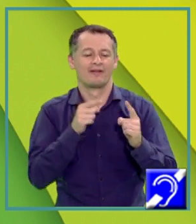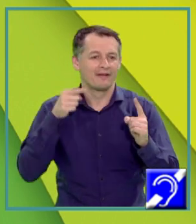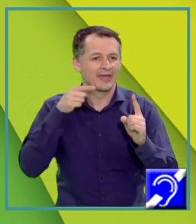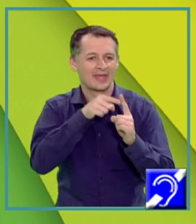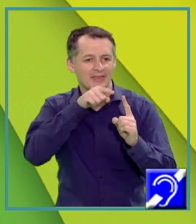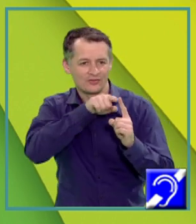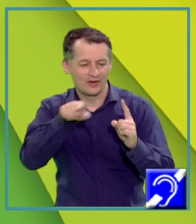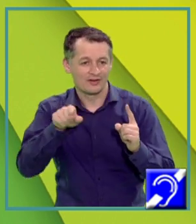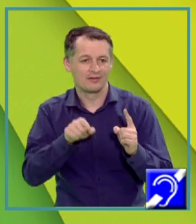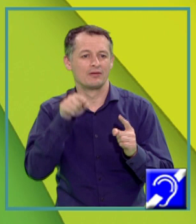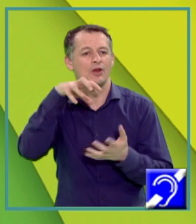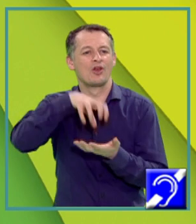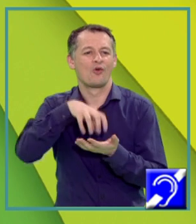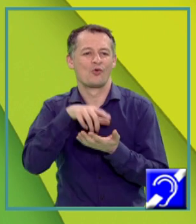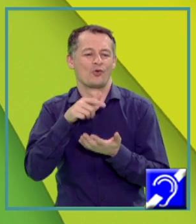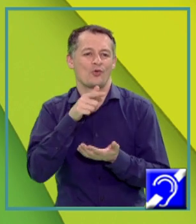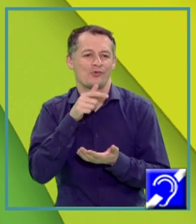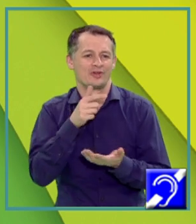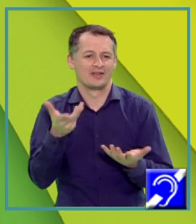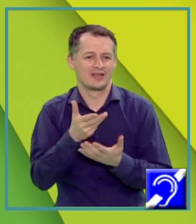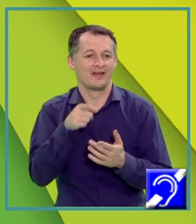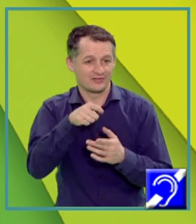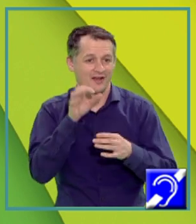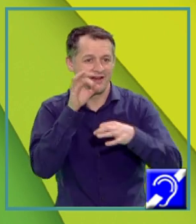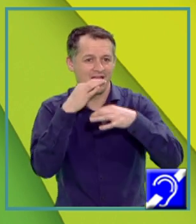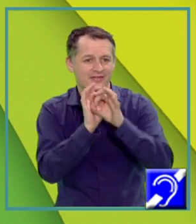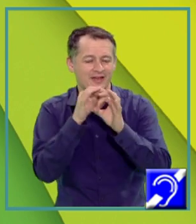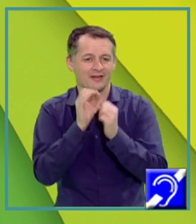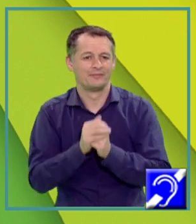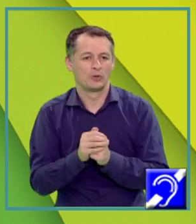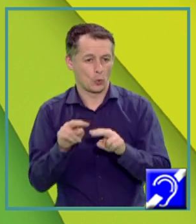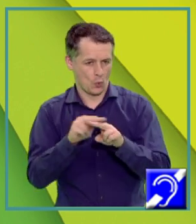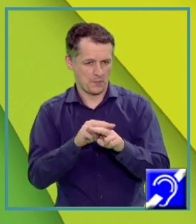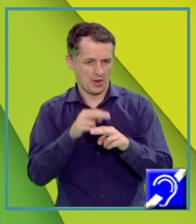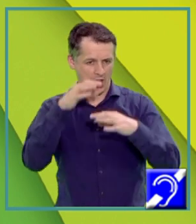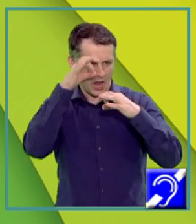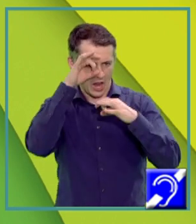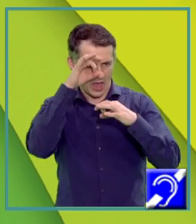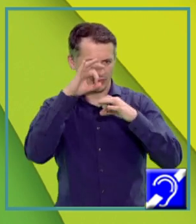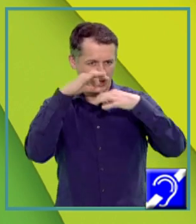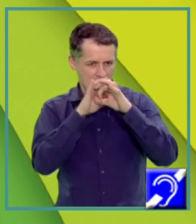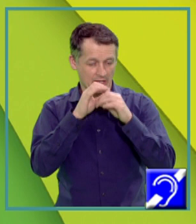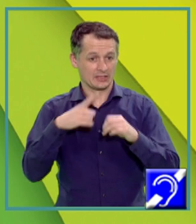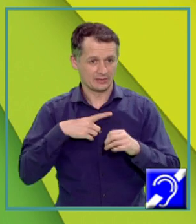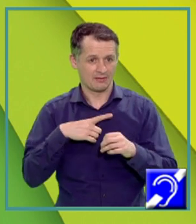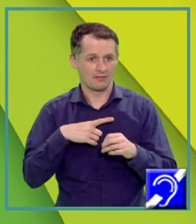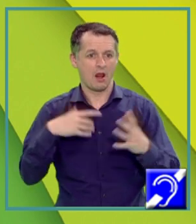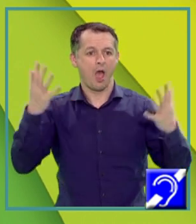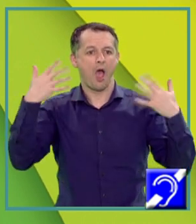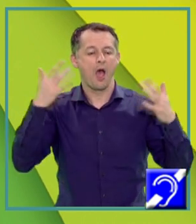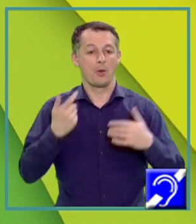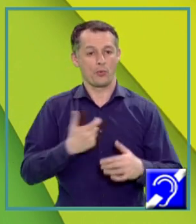refracție al mediului în care se află lentila Cum lentila noastră se află în aer, putem